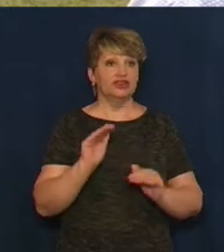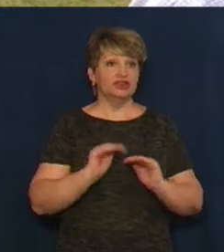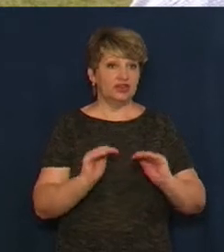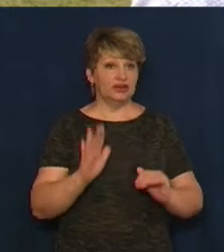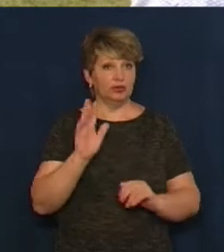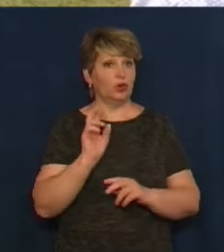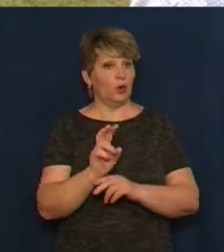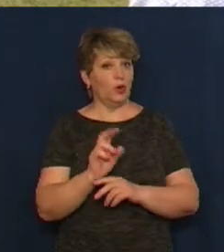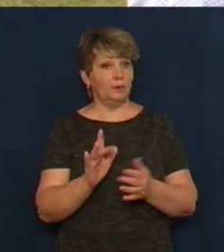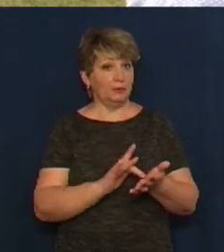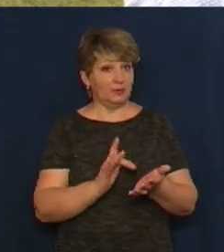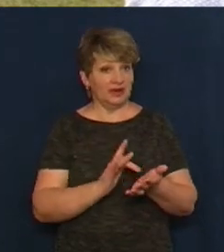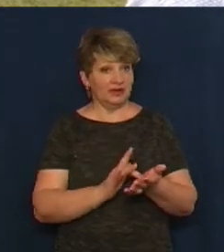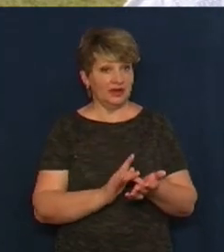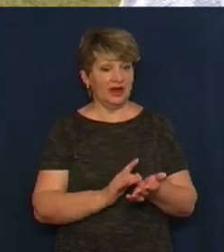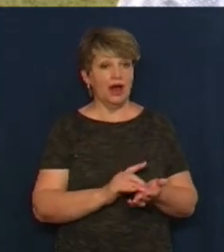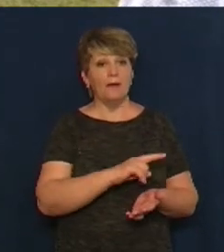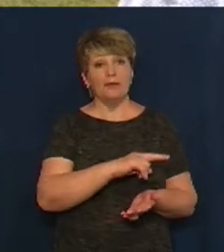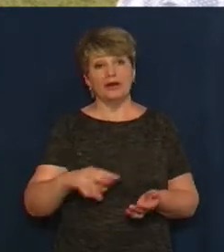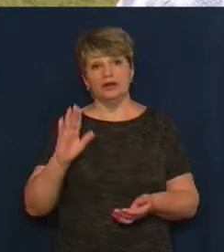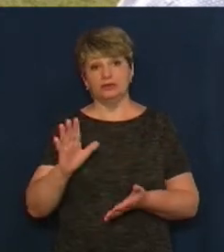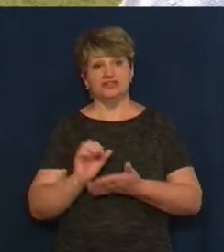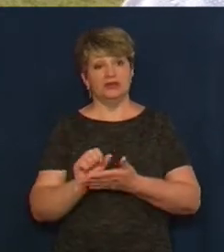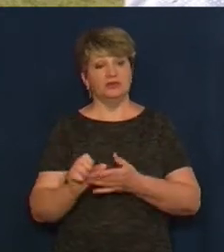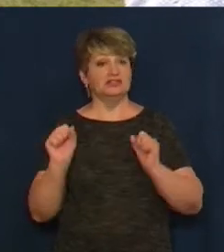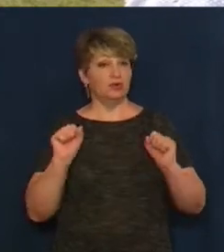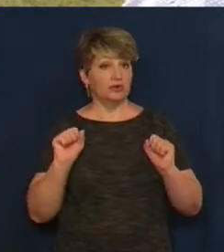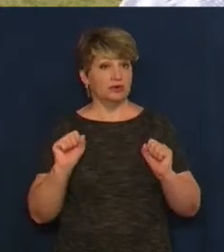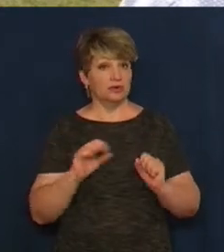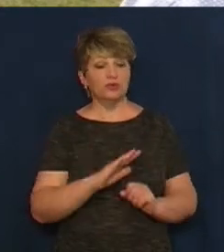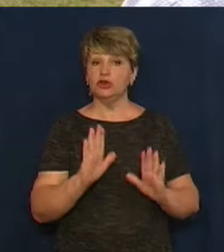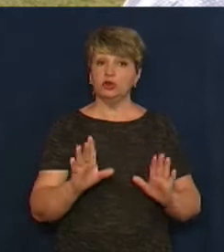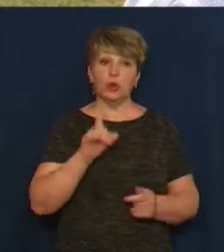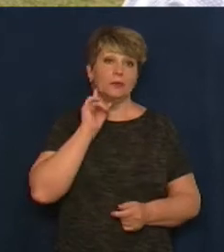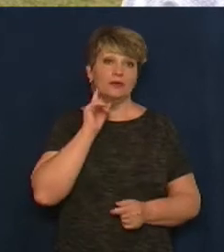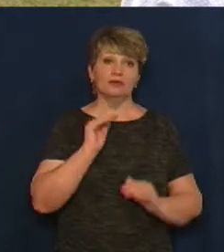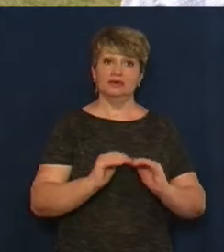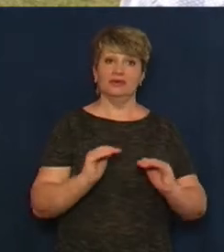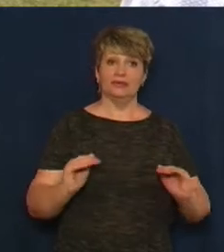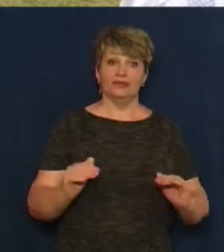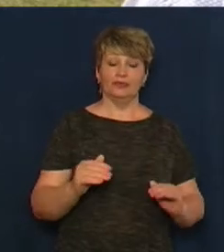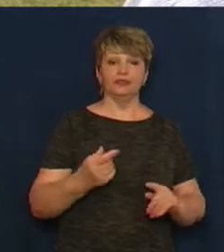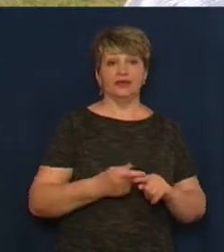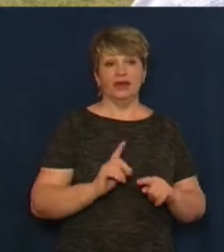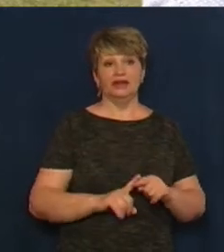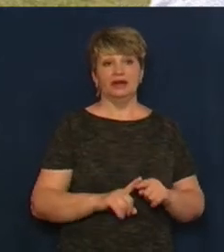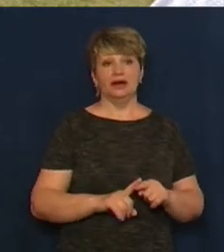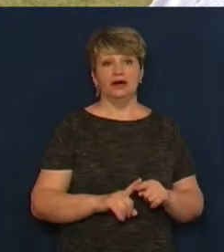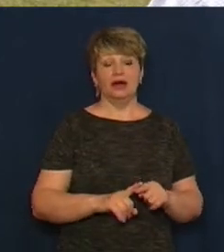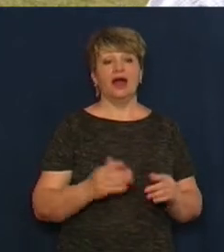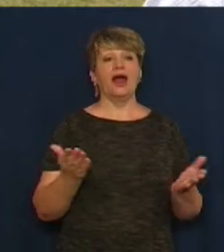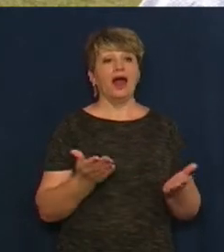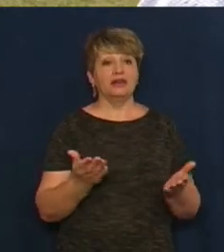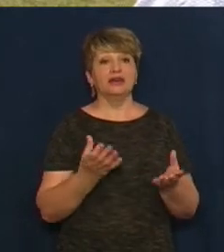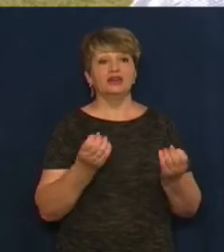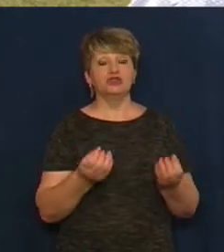бібліотеку, вони паралельно будуть займатися спортом. І не тільки діти, мова йде не тільки про дітей, мова йде про молодь, яка ще на щастя